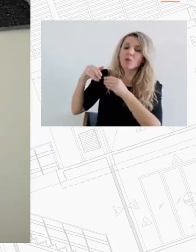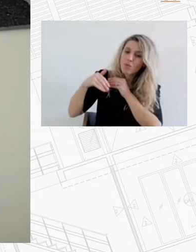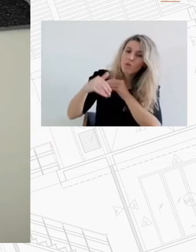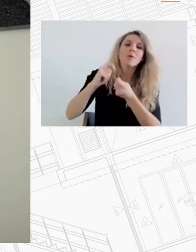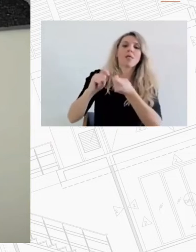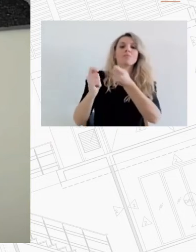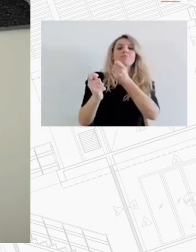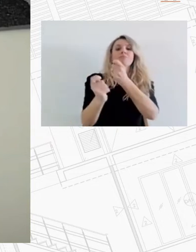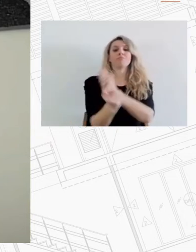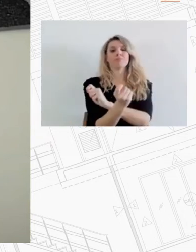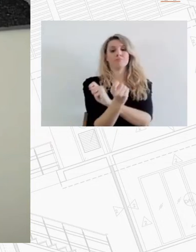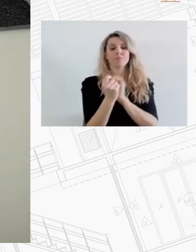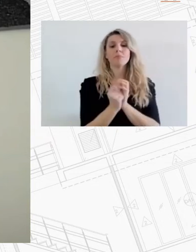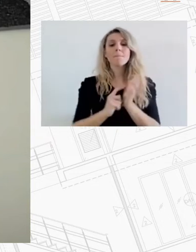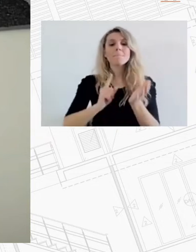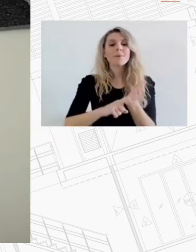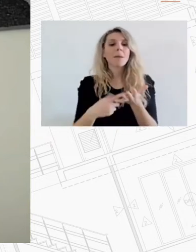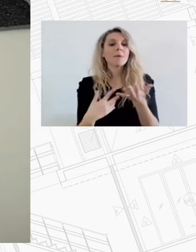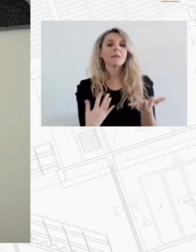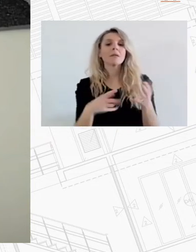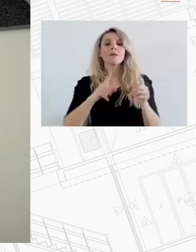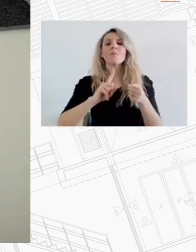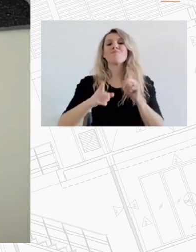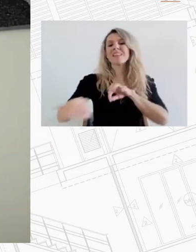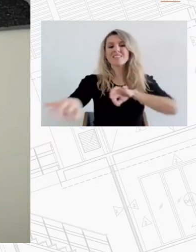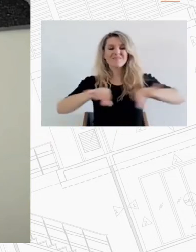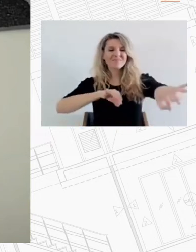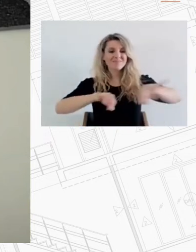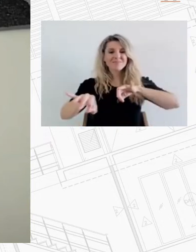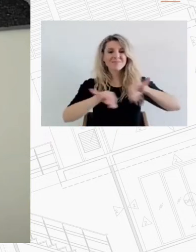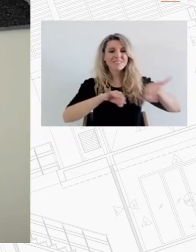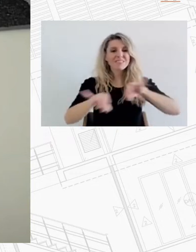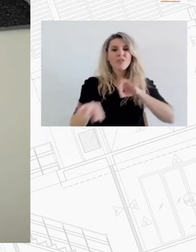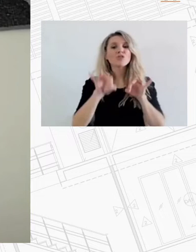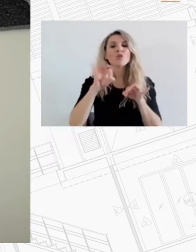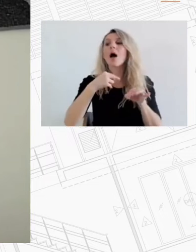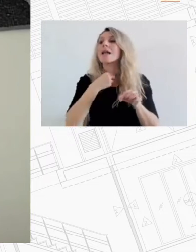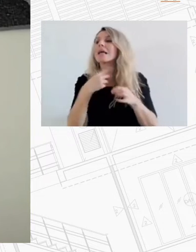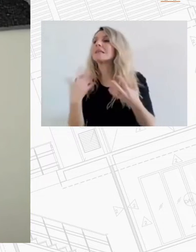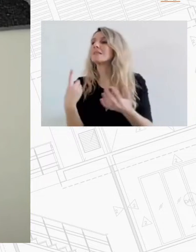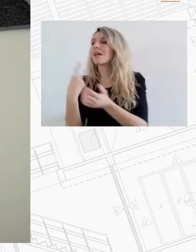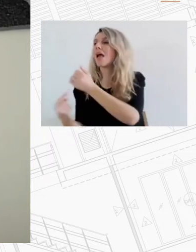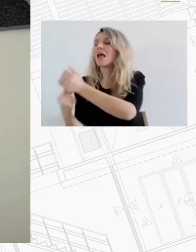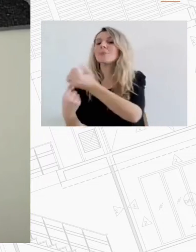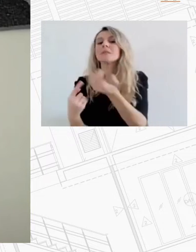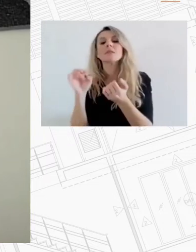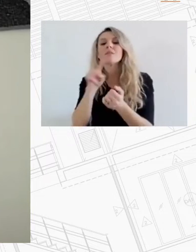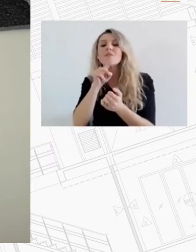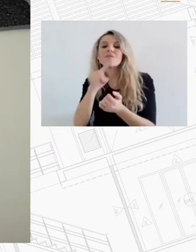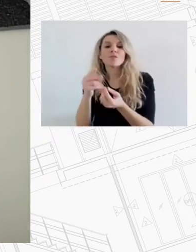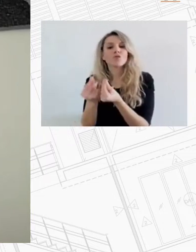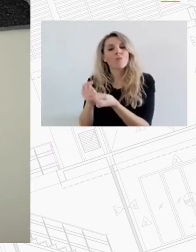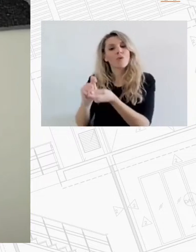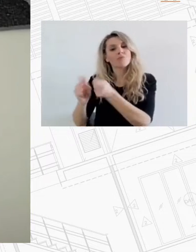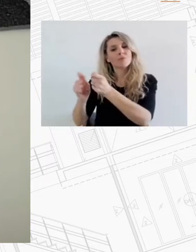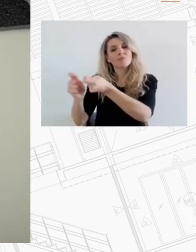κάτω προς τα πάνω μια πολιτική που θα απαντάει σε πραγματικές ανάγκες και ταυτόχρονα θα εξασφαλίζει και νέες ευκαιρίες όπως